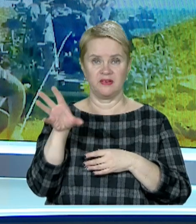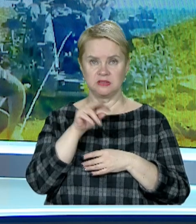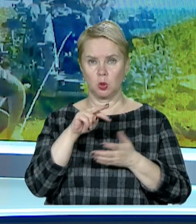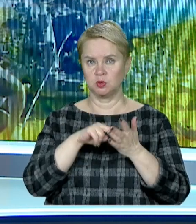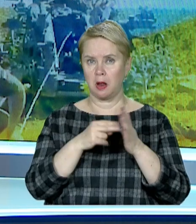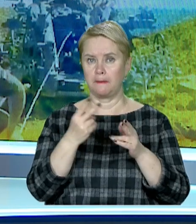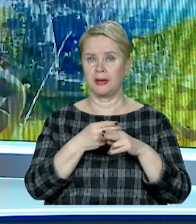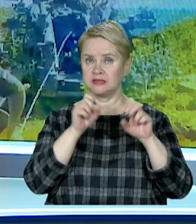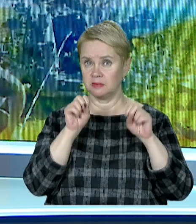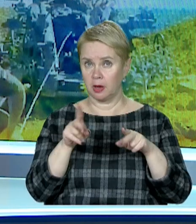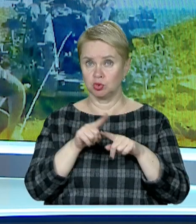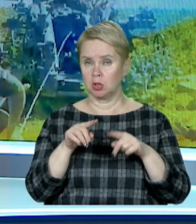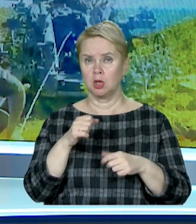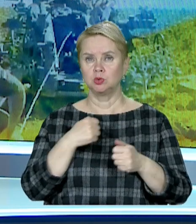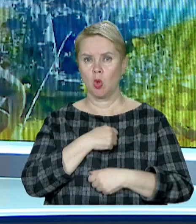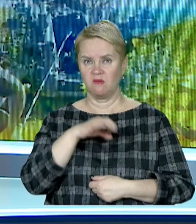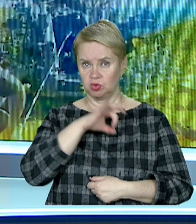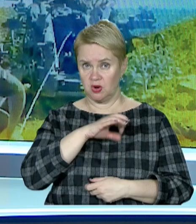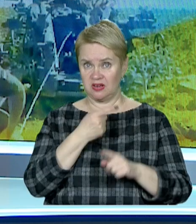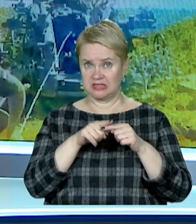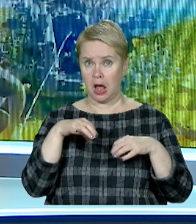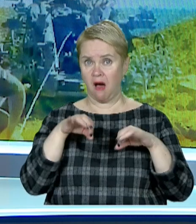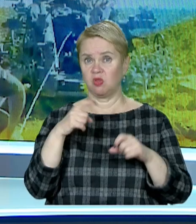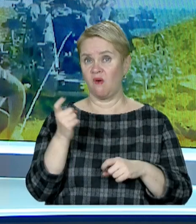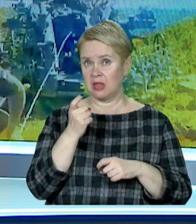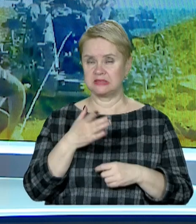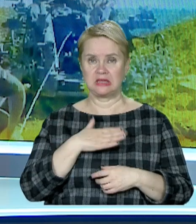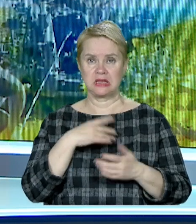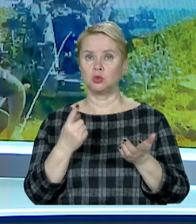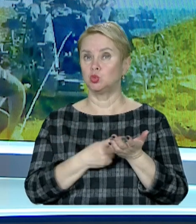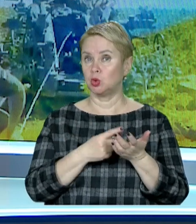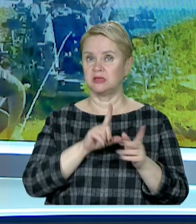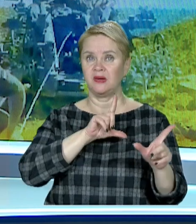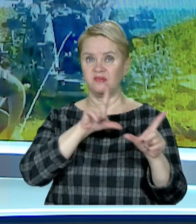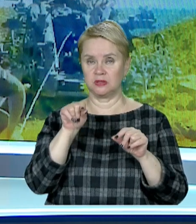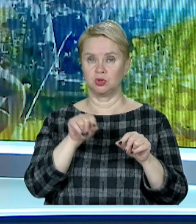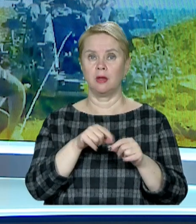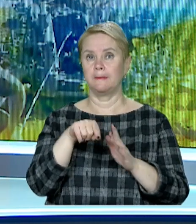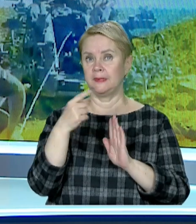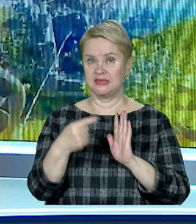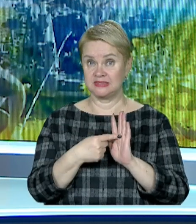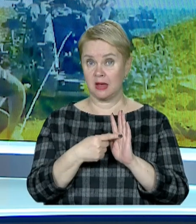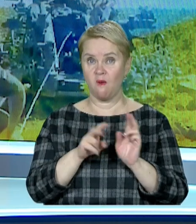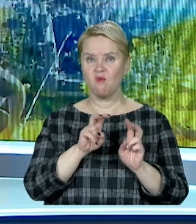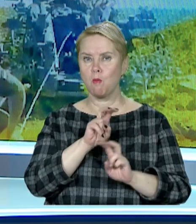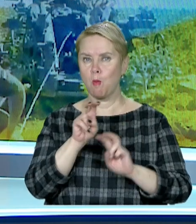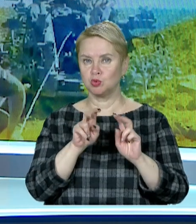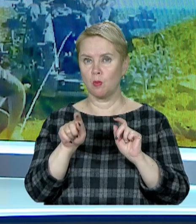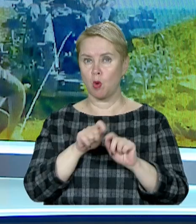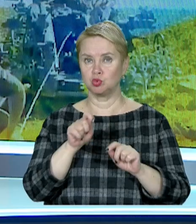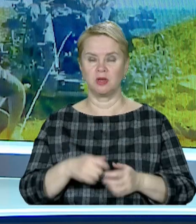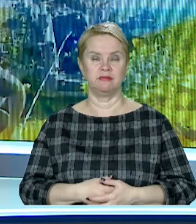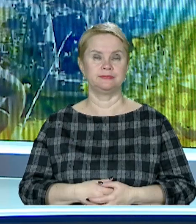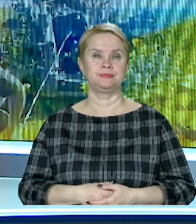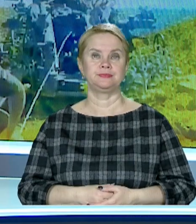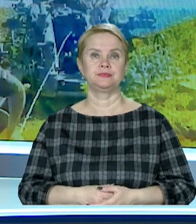міркувань безпеки. Та чи не зловживатимуть цим автовласники? Наші журналісти вирушили у рейд містом в пошуках порушників.